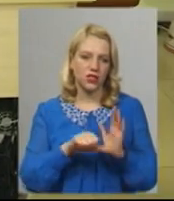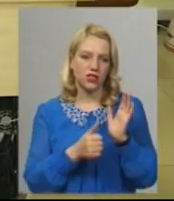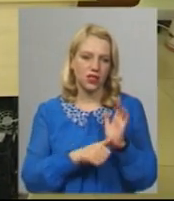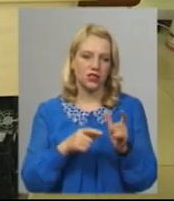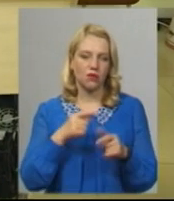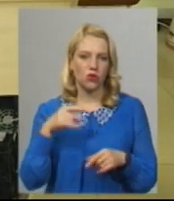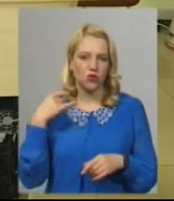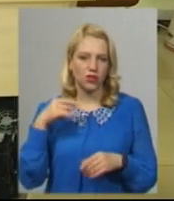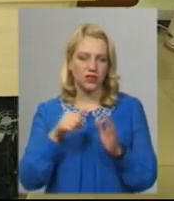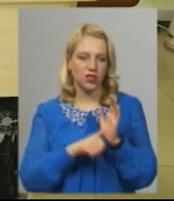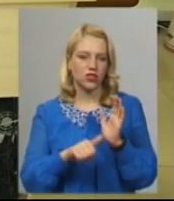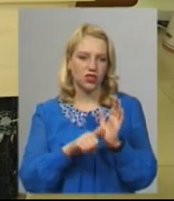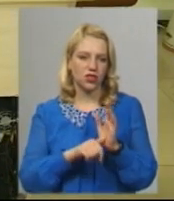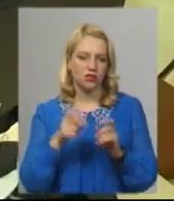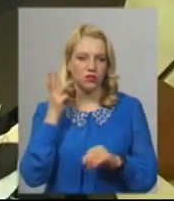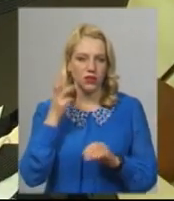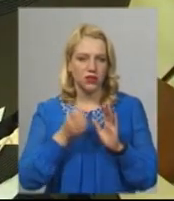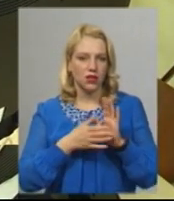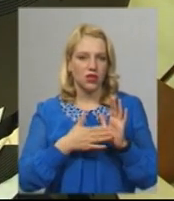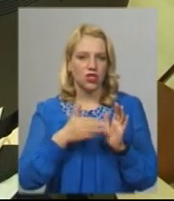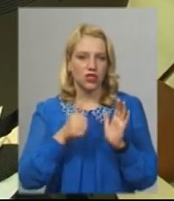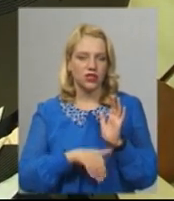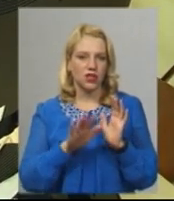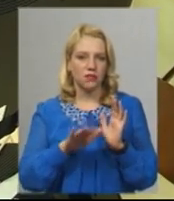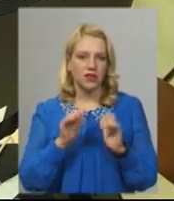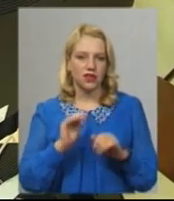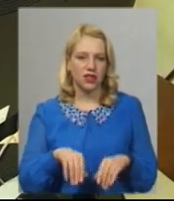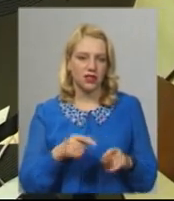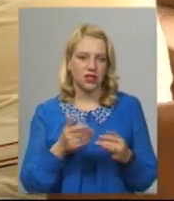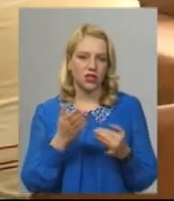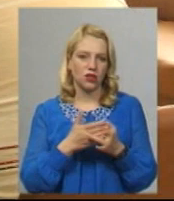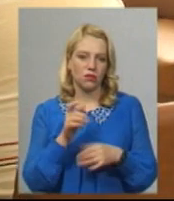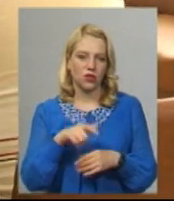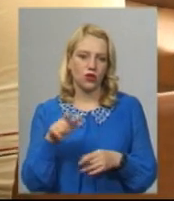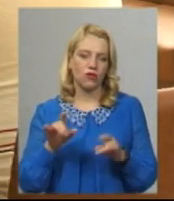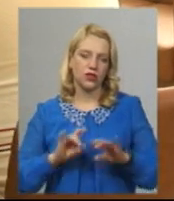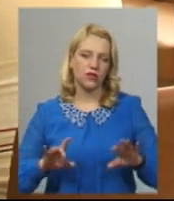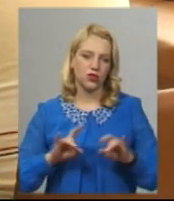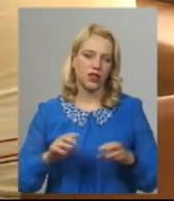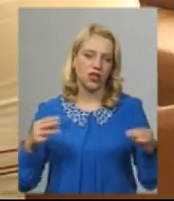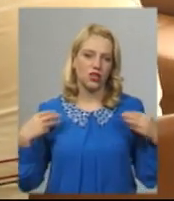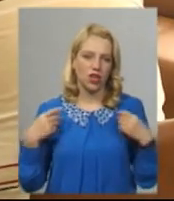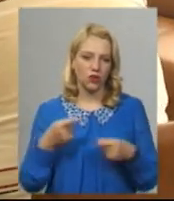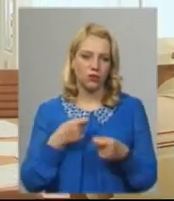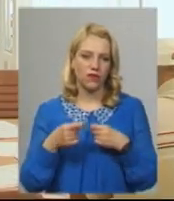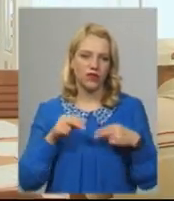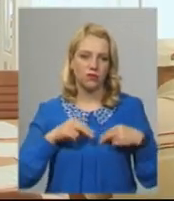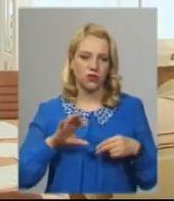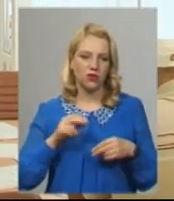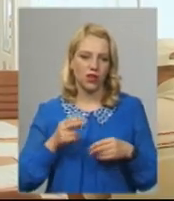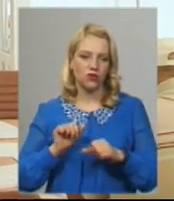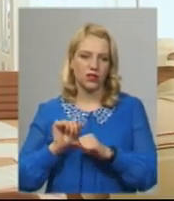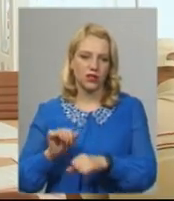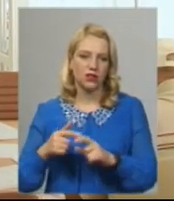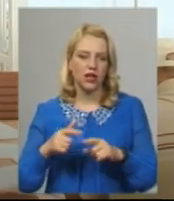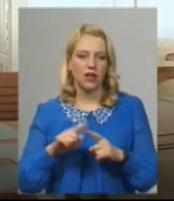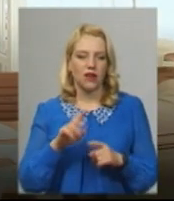Хмельницькому зареєстрованих 65 тисяч пельговиків, розповідає начальник управління праці та соцзахисту Славян Воронецький Можуть